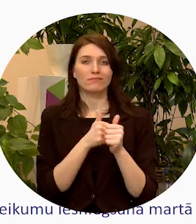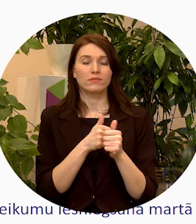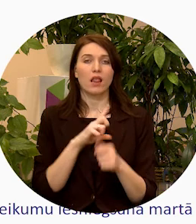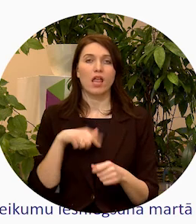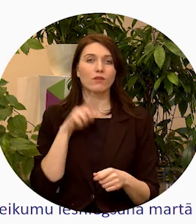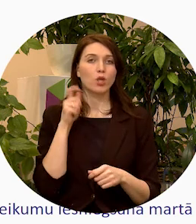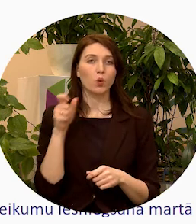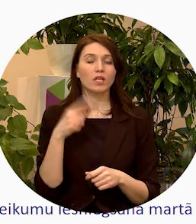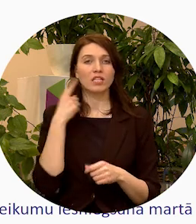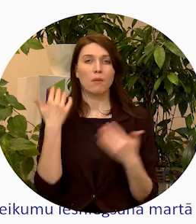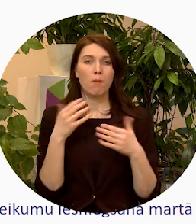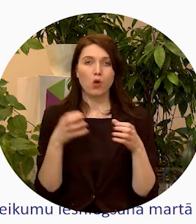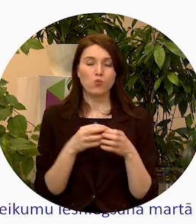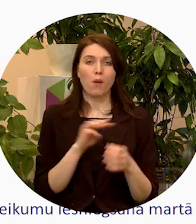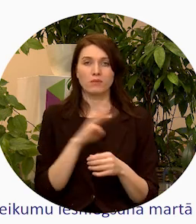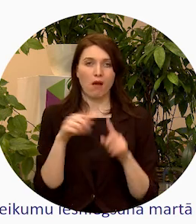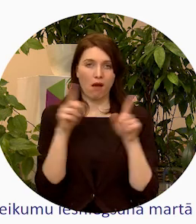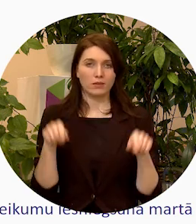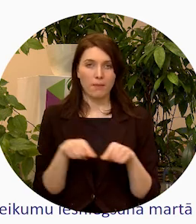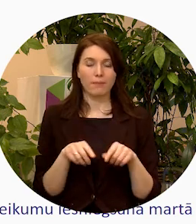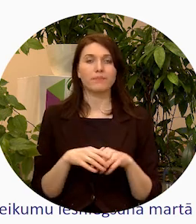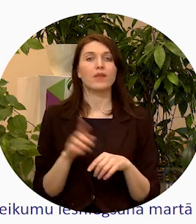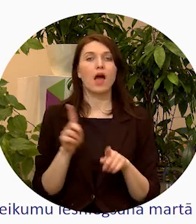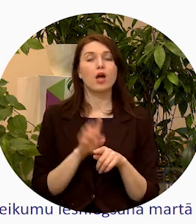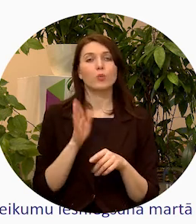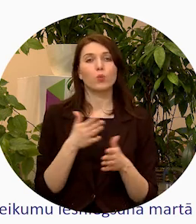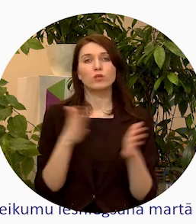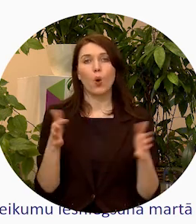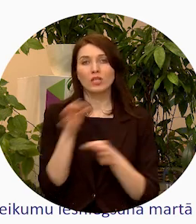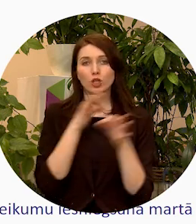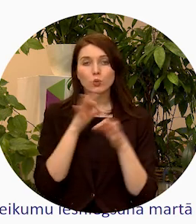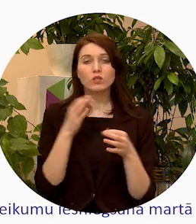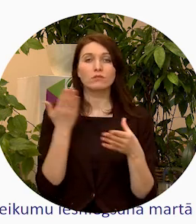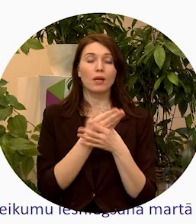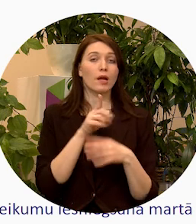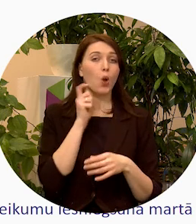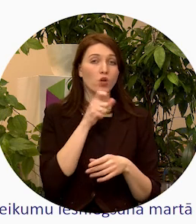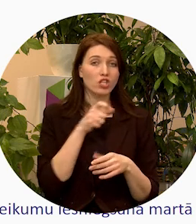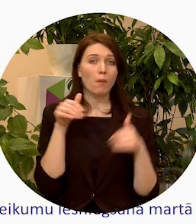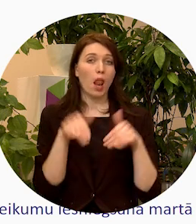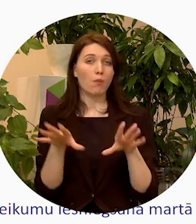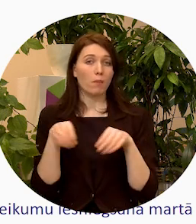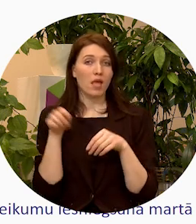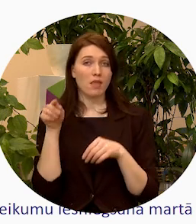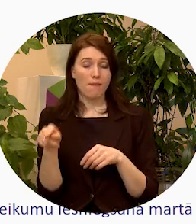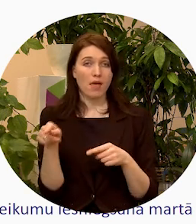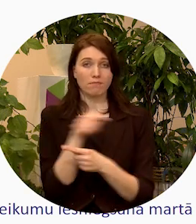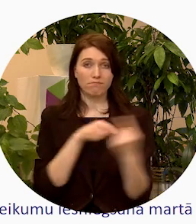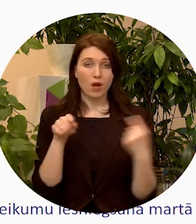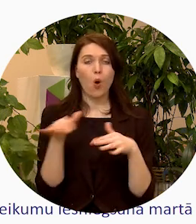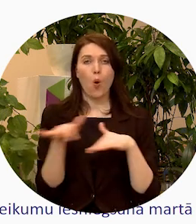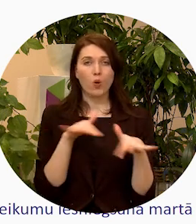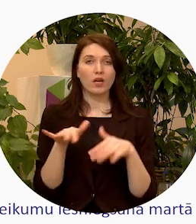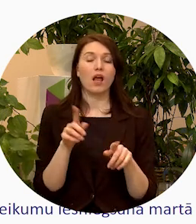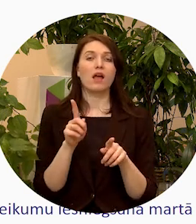līdz Latvijas jaunatnes padomes mājaslapā. Bez tam būs ļoti daudz arī diskusijas starp jauniešiem lēmi, pieņēmējiem, kuras organizēs gan